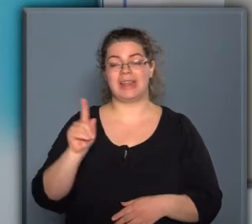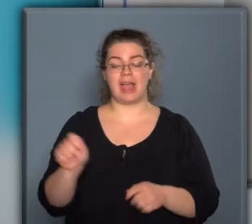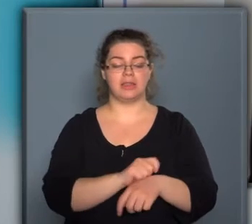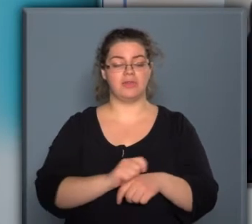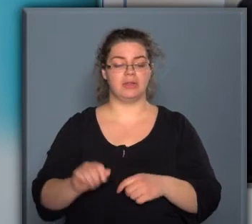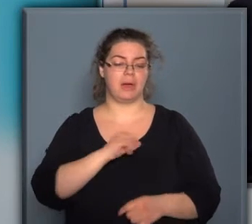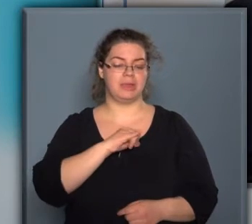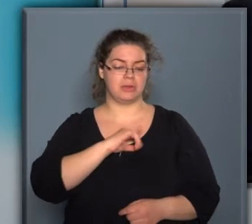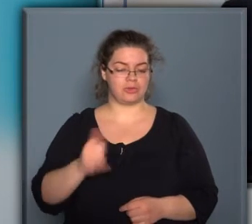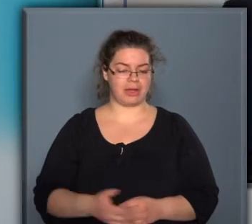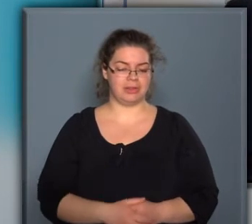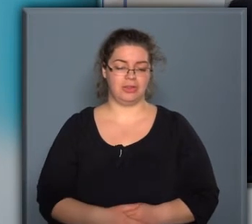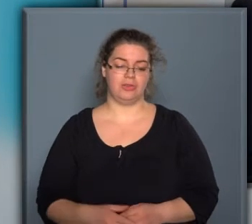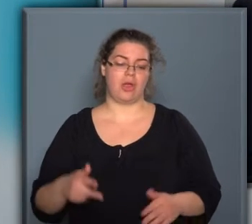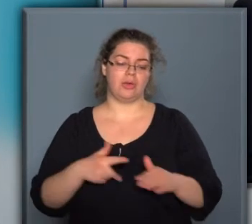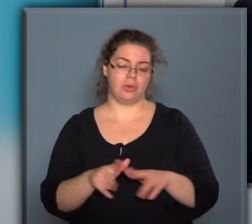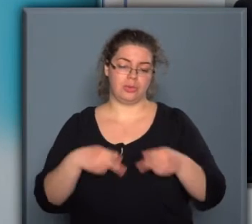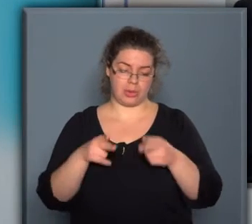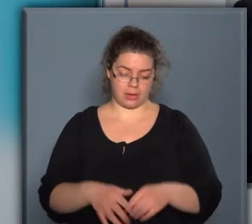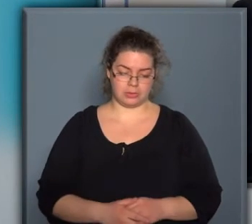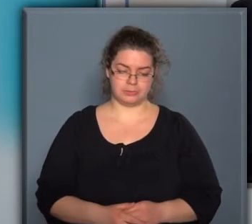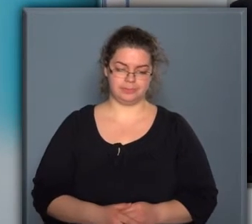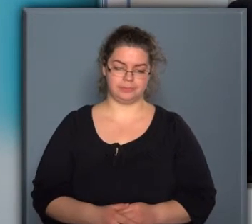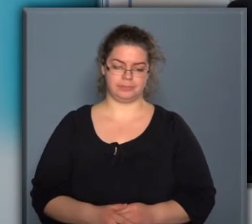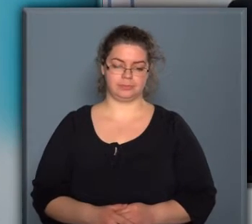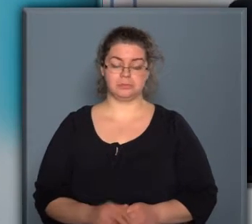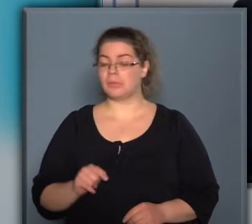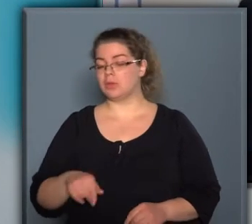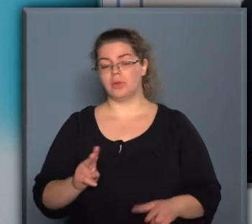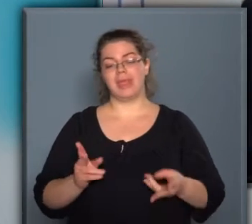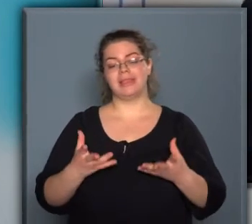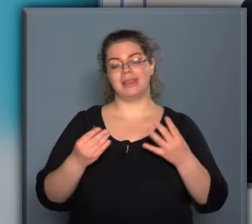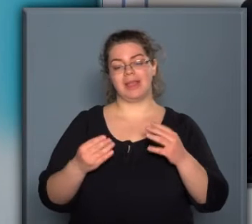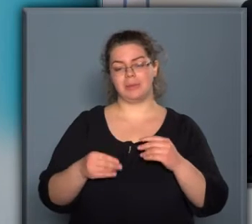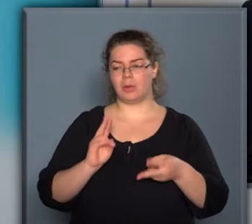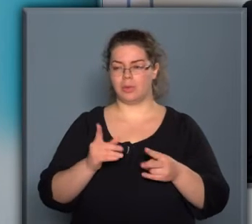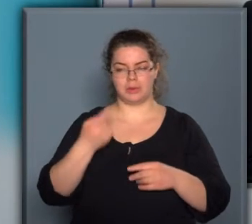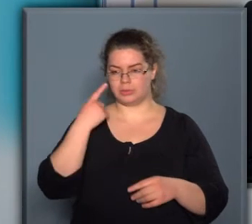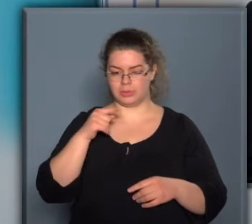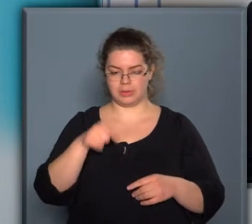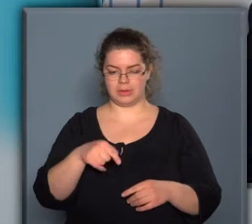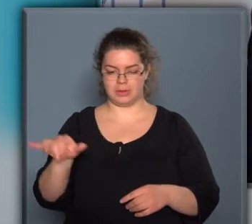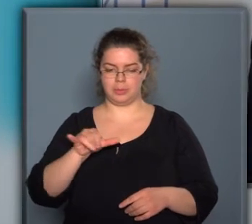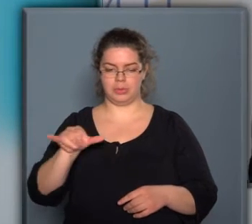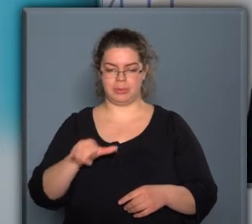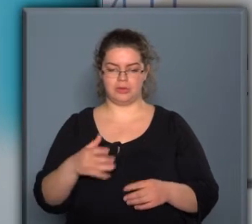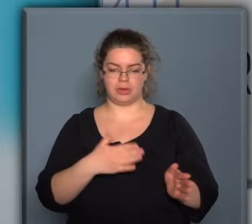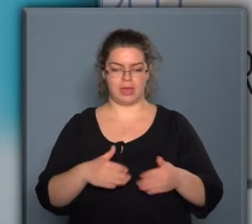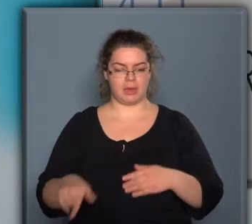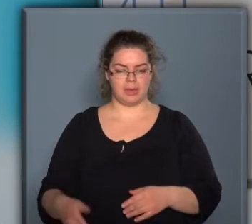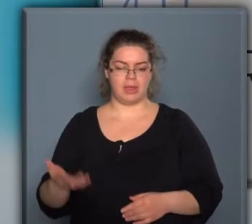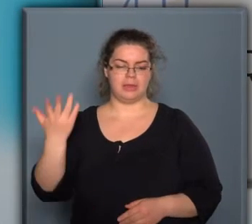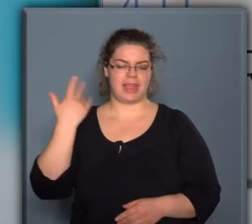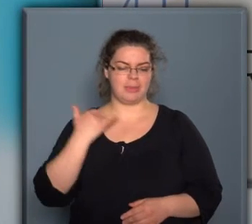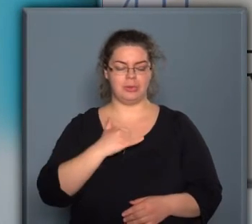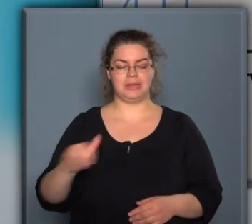javítva a biztonságot is a közutakon. Az, hogy ezt a termékportfelét tudjuk így gyártani a budapesti gyárban az elmúlt évek